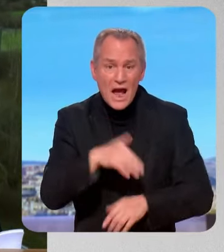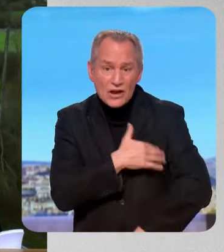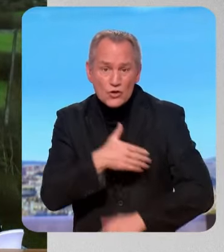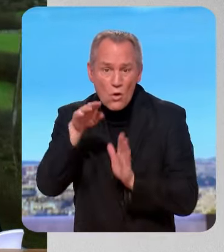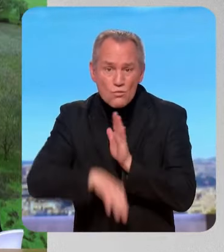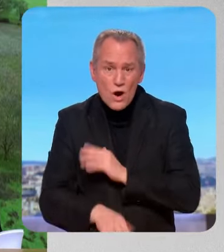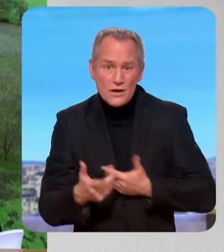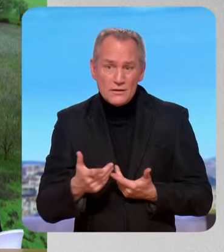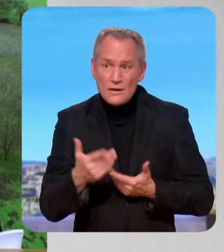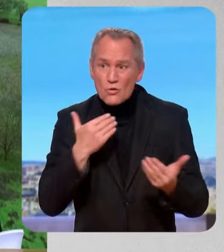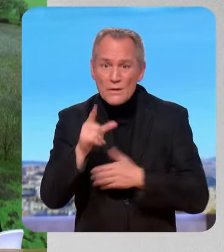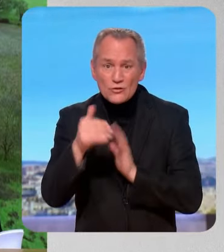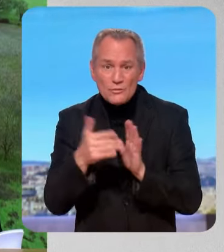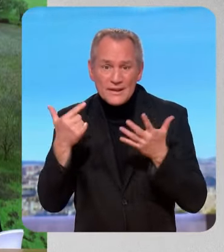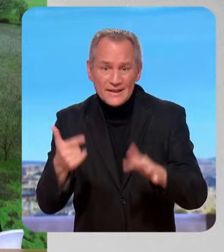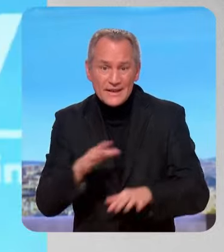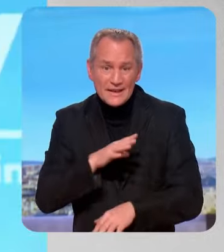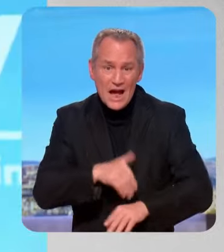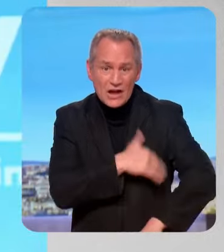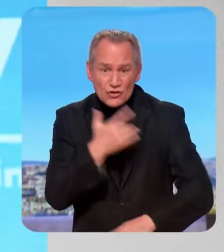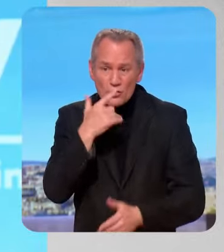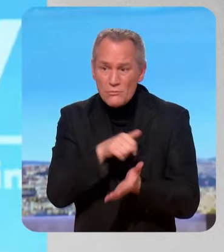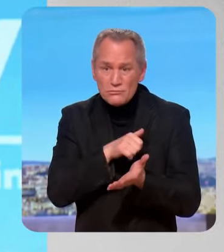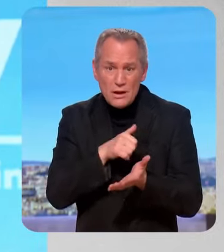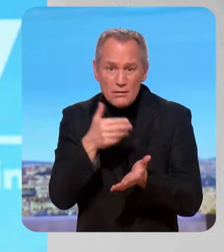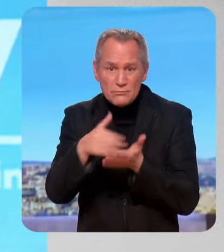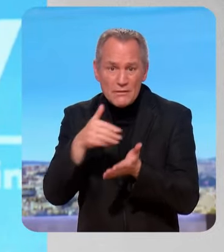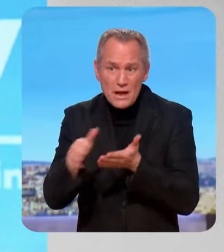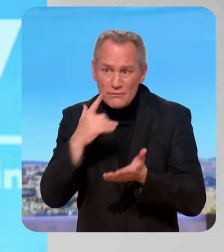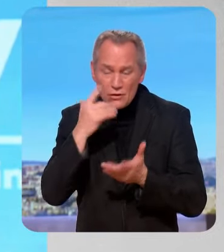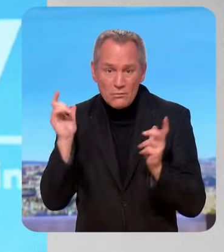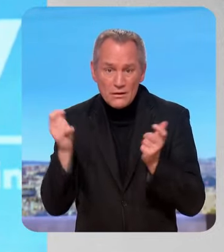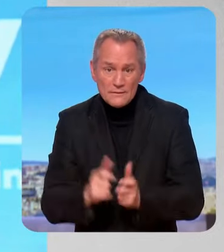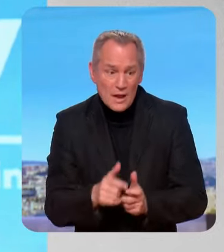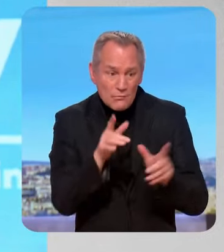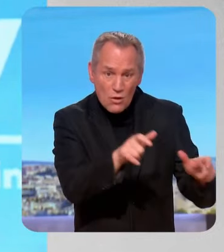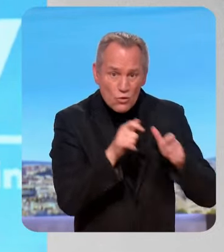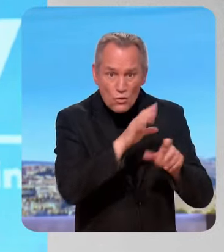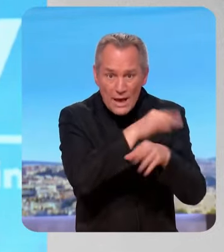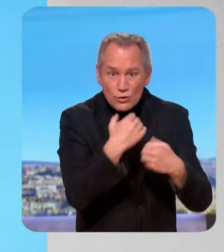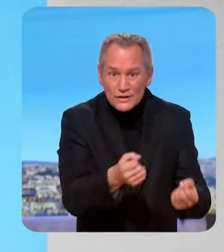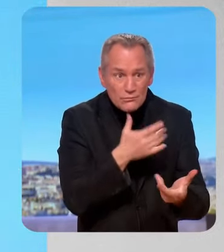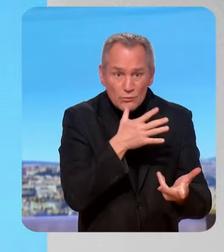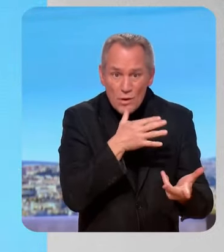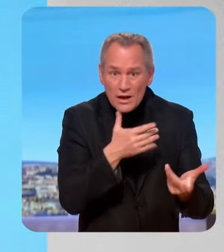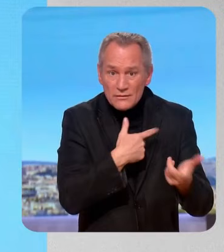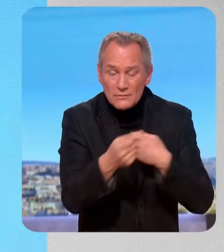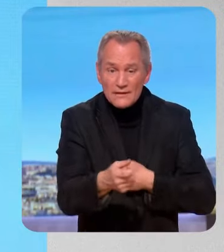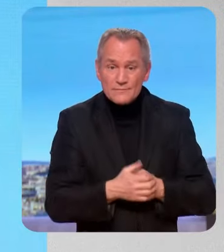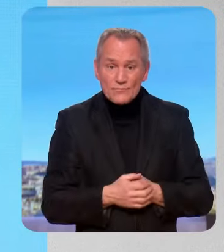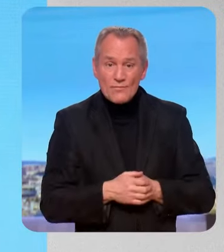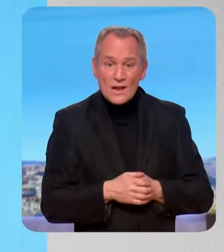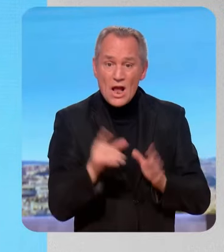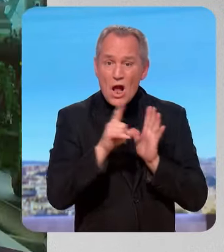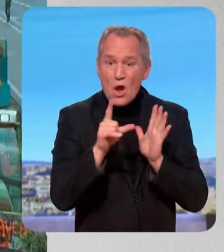Un quart de moins. Ils ont supprimé des agents. Comment voulez-vous qu contrôlent alors qu'il y a moins d'agents ? Vous dites qu faut appliquer les sanctions, la